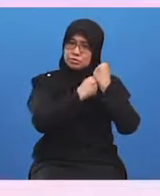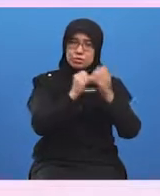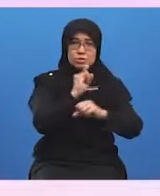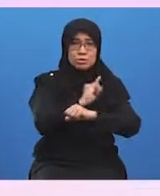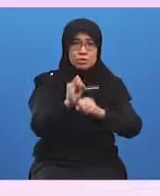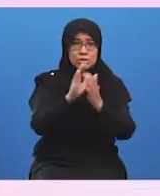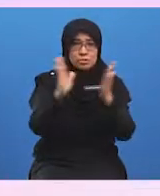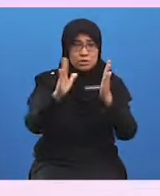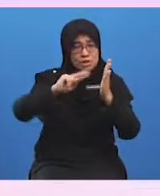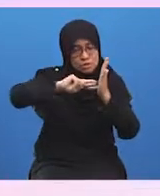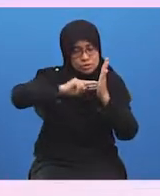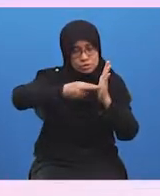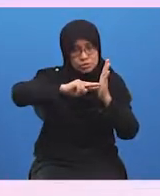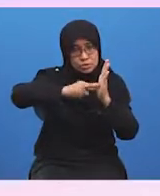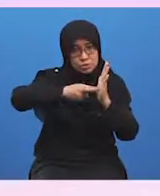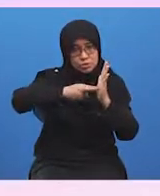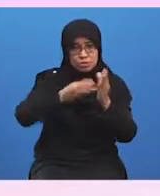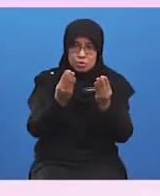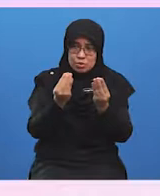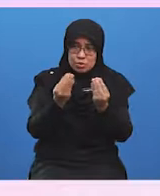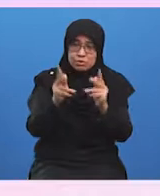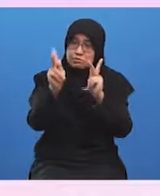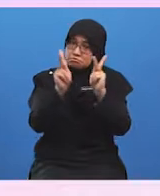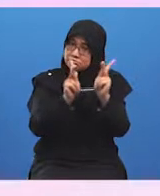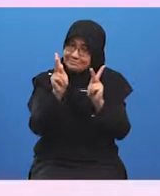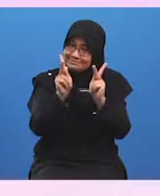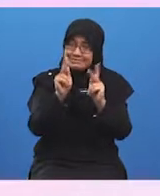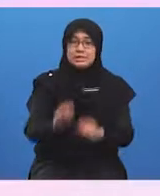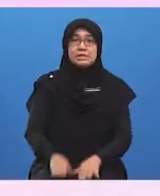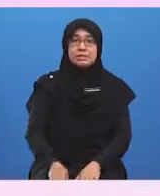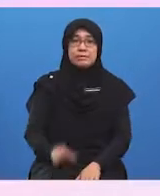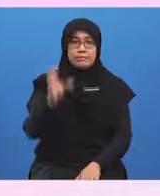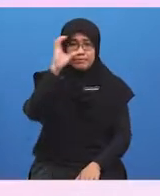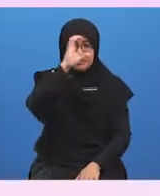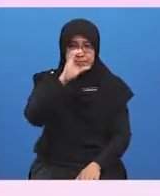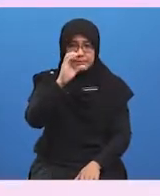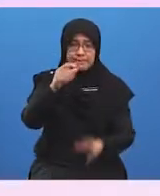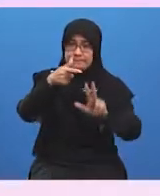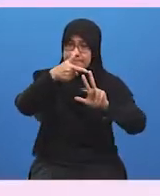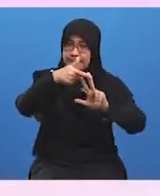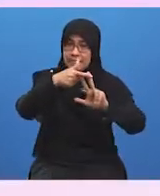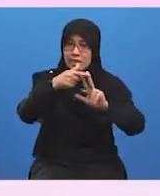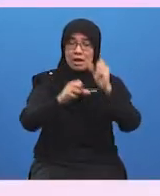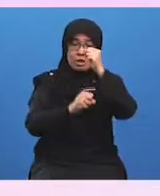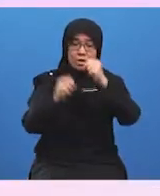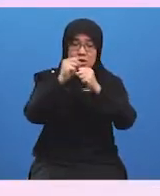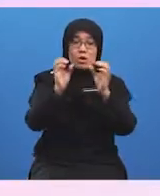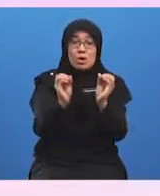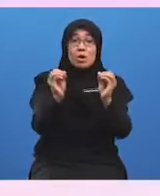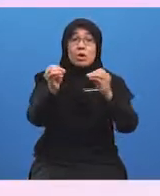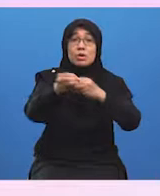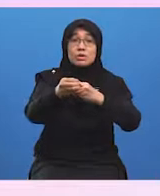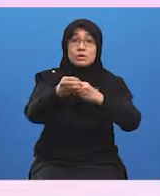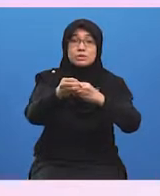seperti skru, nut dan kusyen kereta. Ciri ketiga pula ialah struktur organisasi.